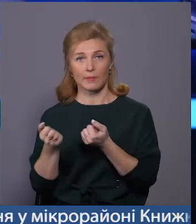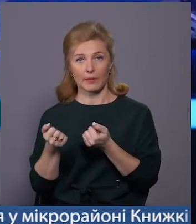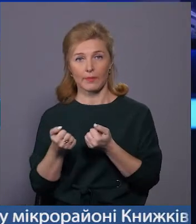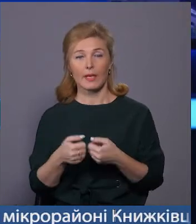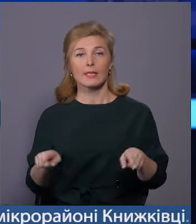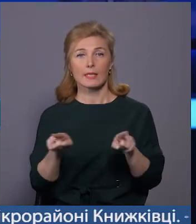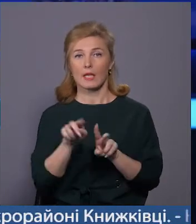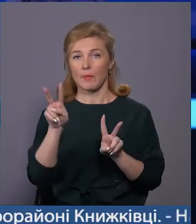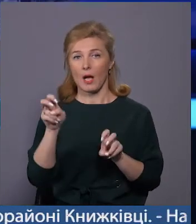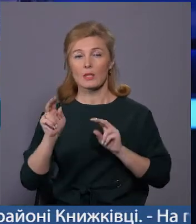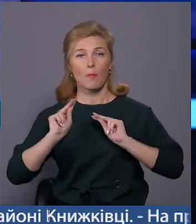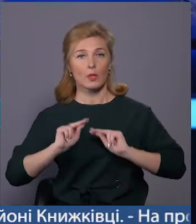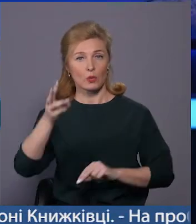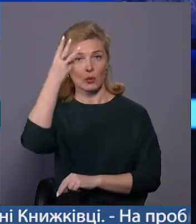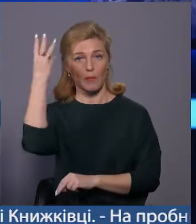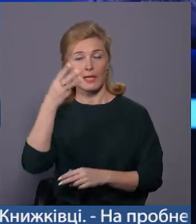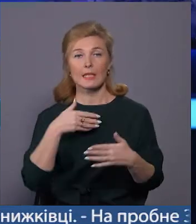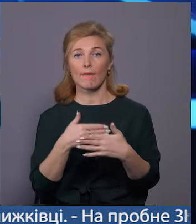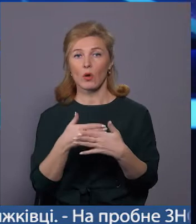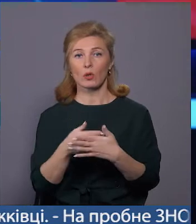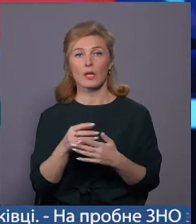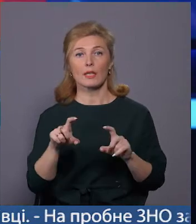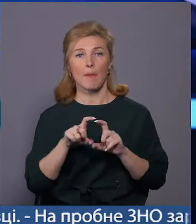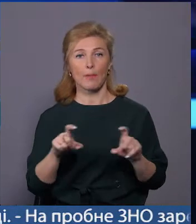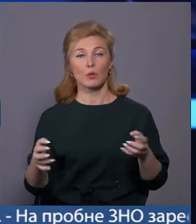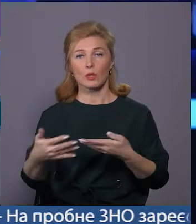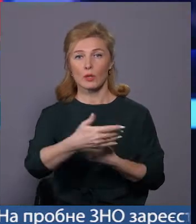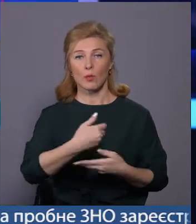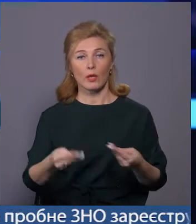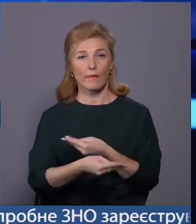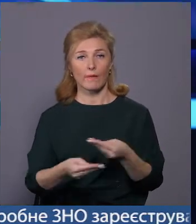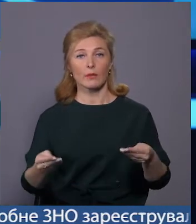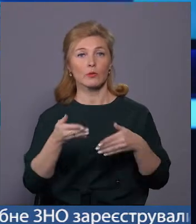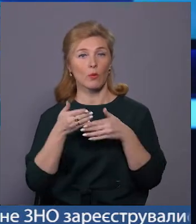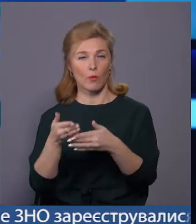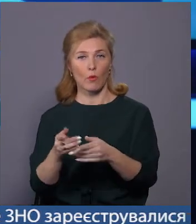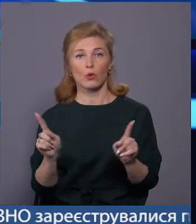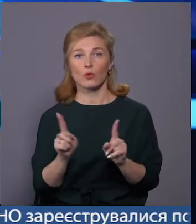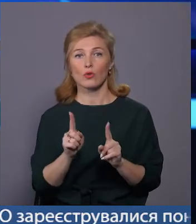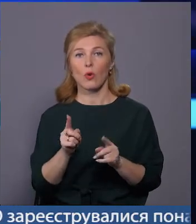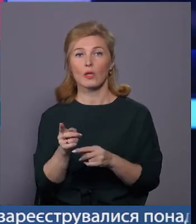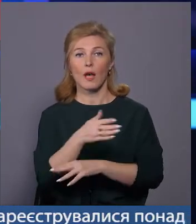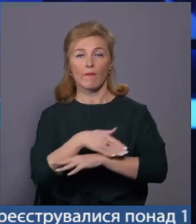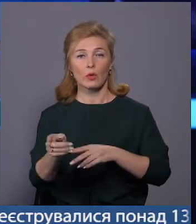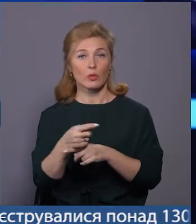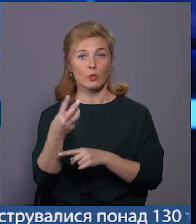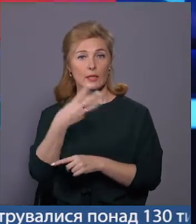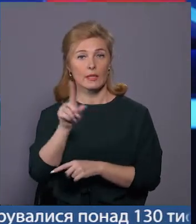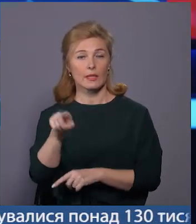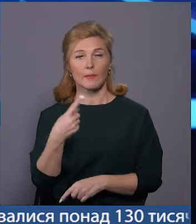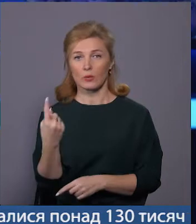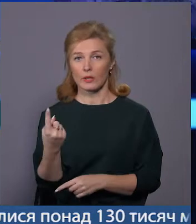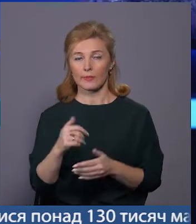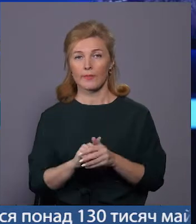Із таким гаслом працюють хмельницькі волонтери на пункті збору та видачі гуманітарної допомоги, що на Тернопільській 30-1.